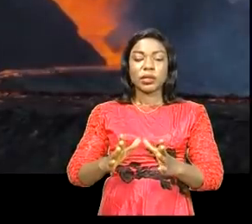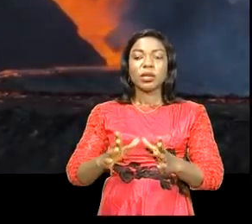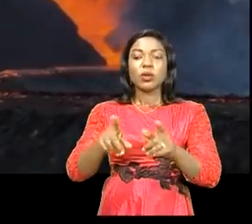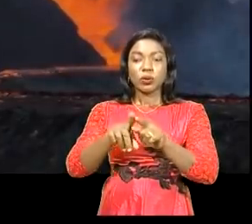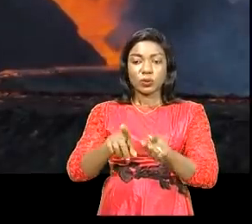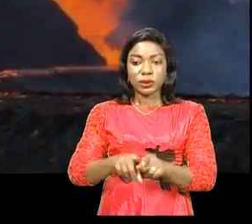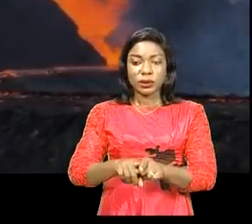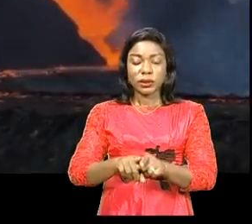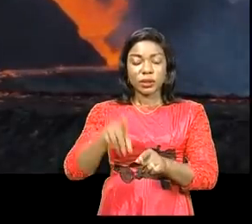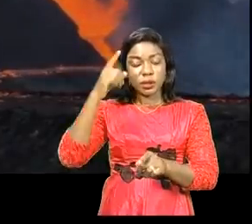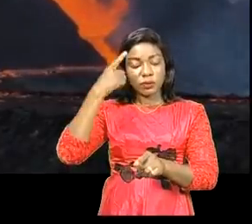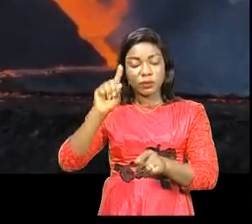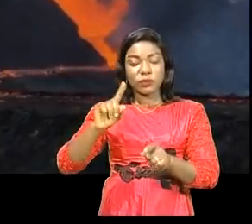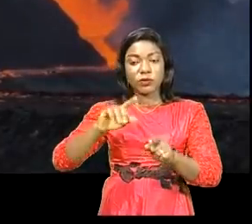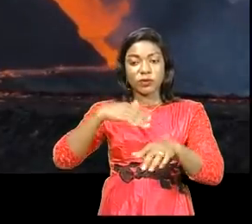tout,